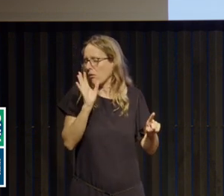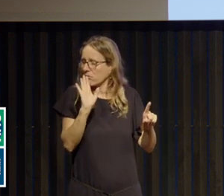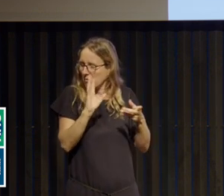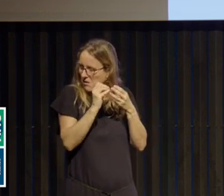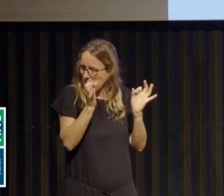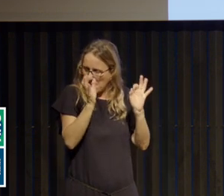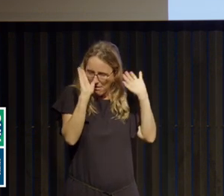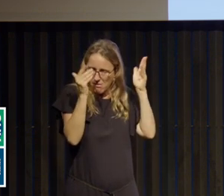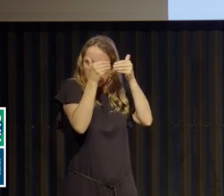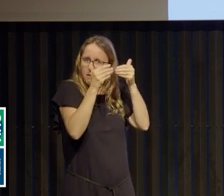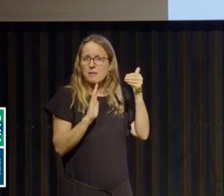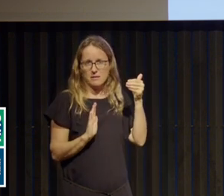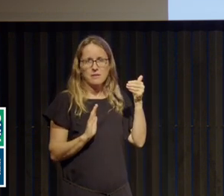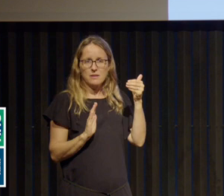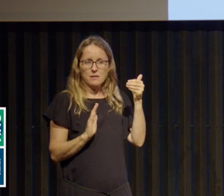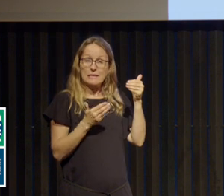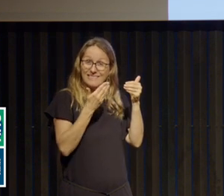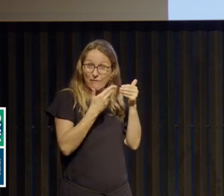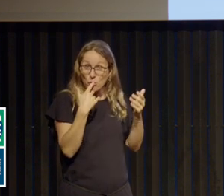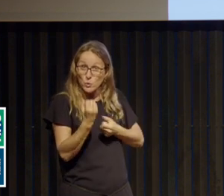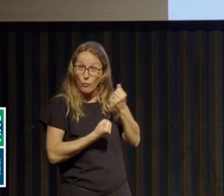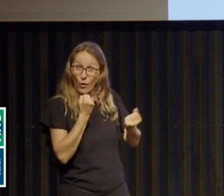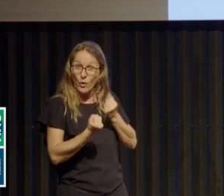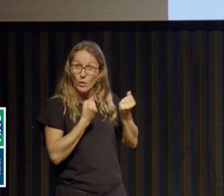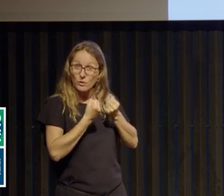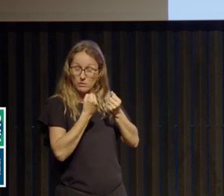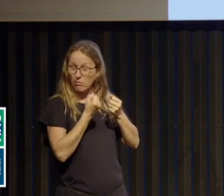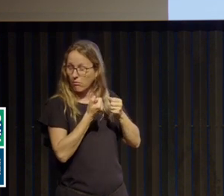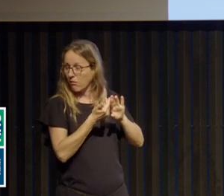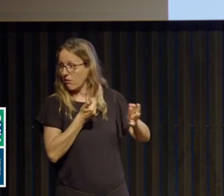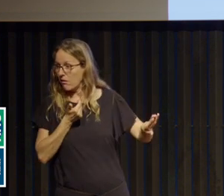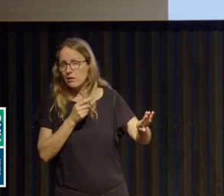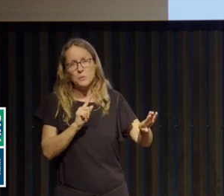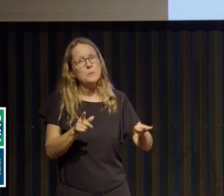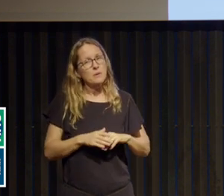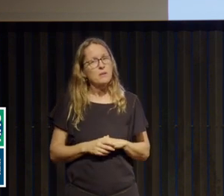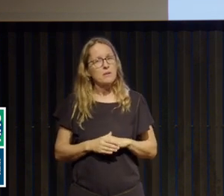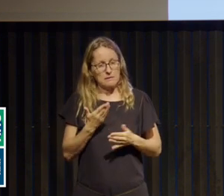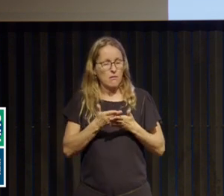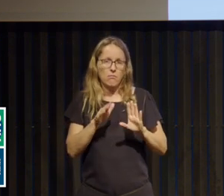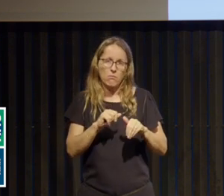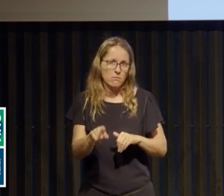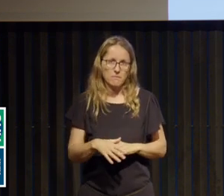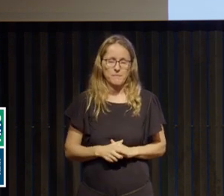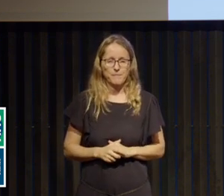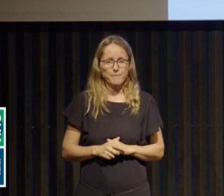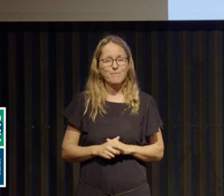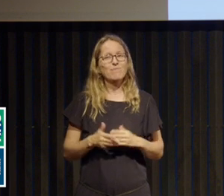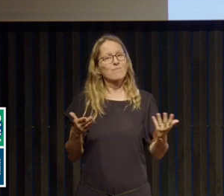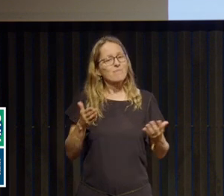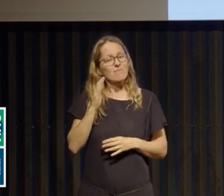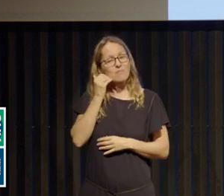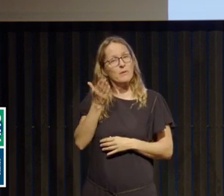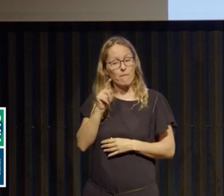ça reviendrait aussi à nier les souffrances des uns et des autres. Et donc, ça ne peut pas non plus fonctionner comme ça. Donc, finalement, comment